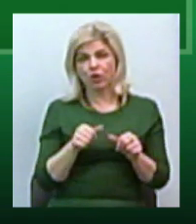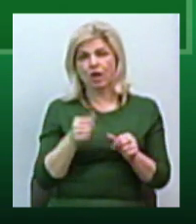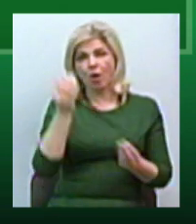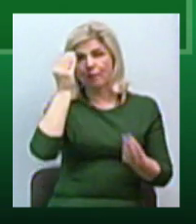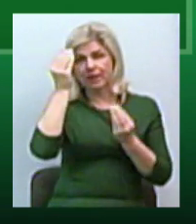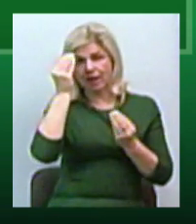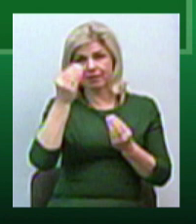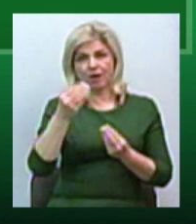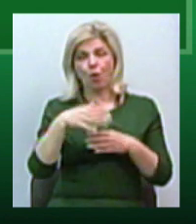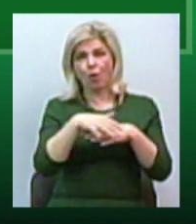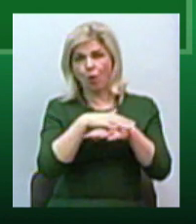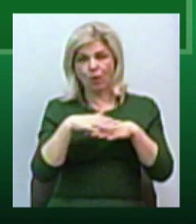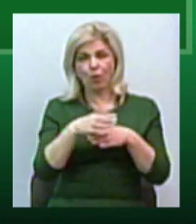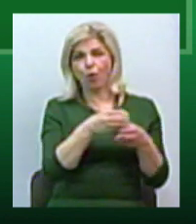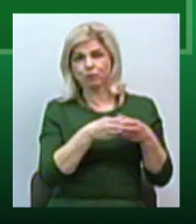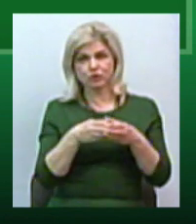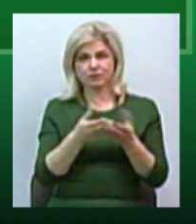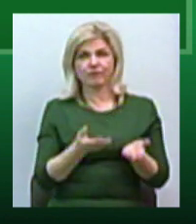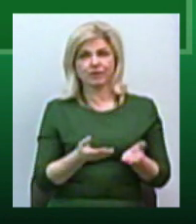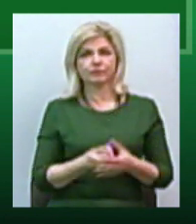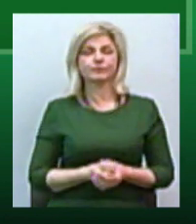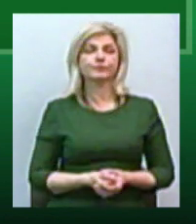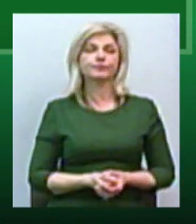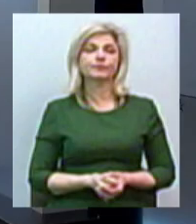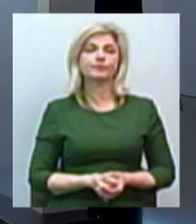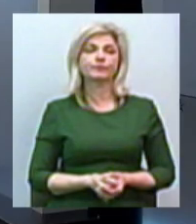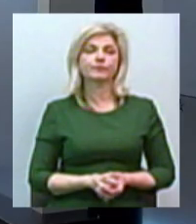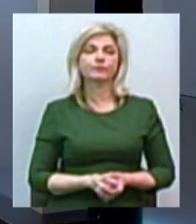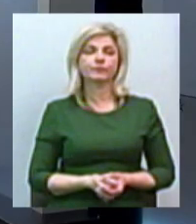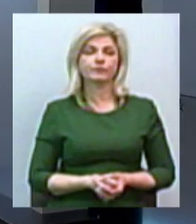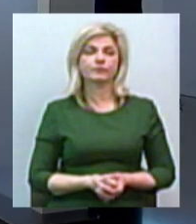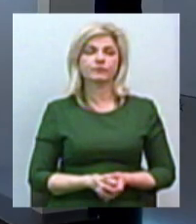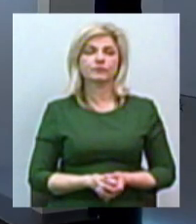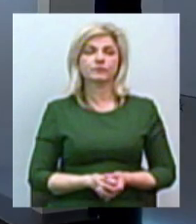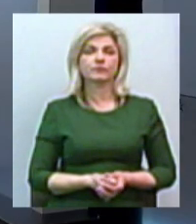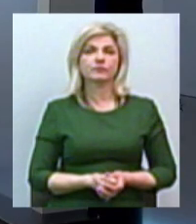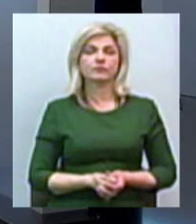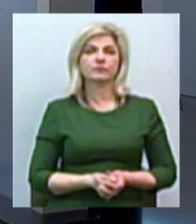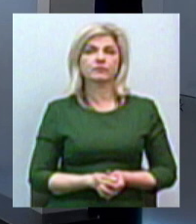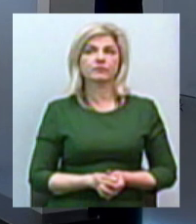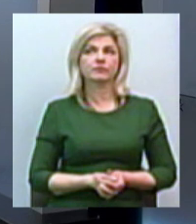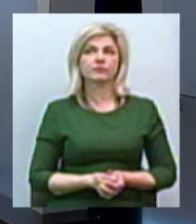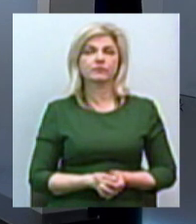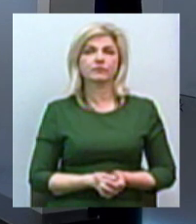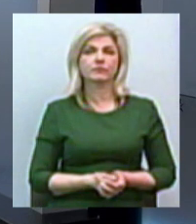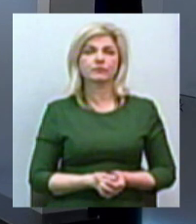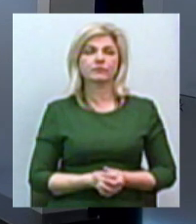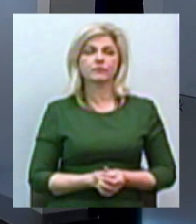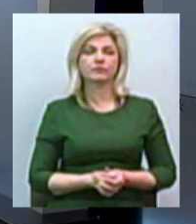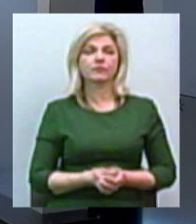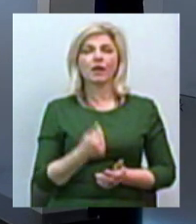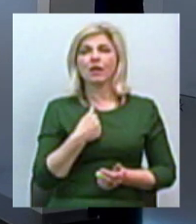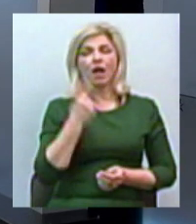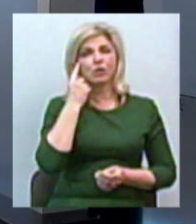думки в населенні. Тому я не думаю, що хтось на цій кодіровці сильні гроші